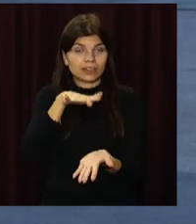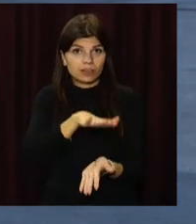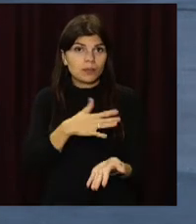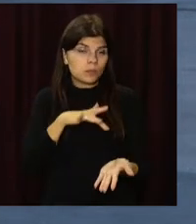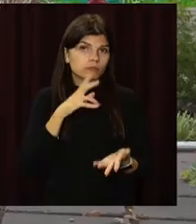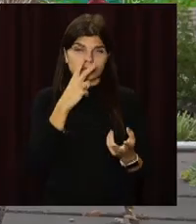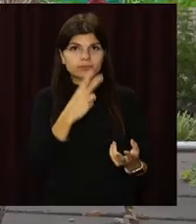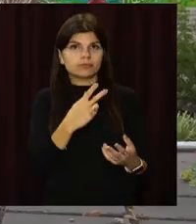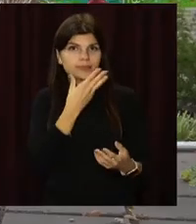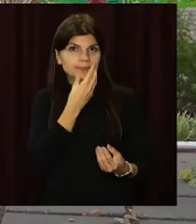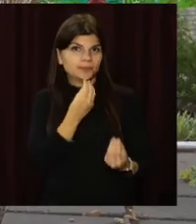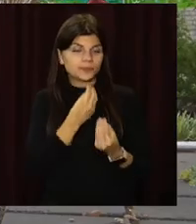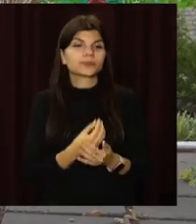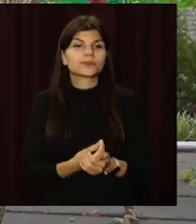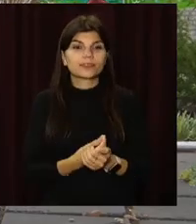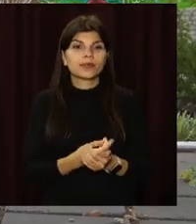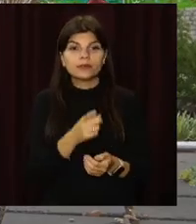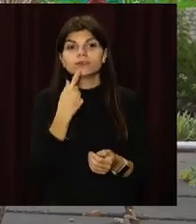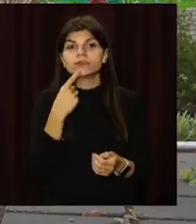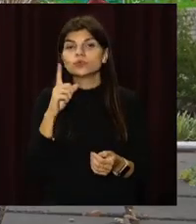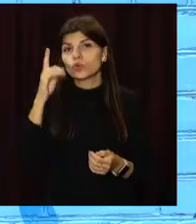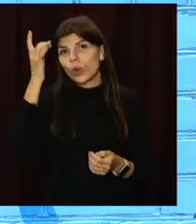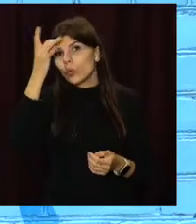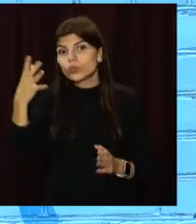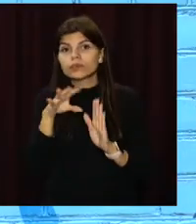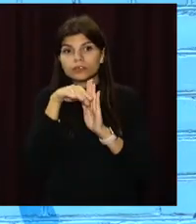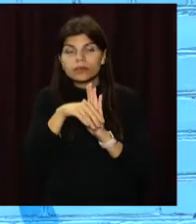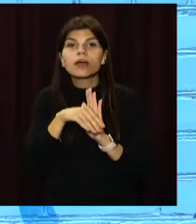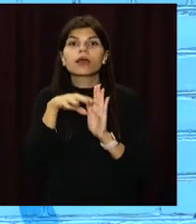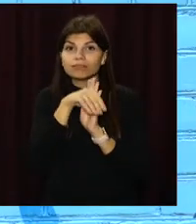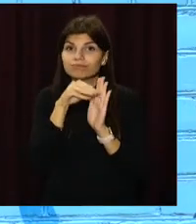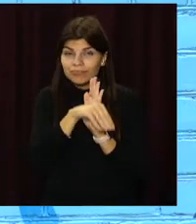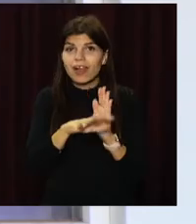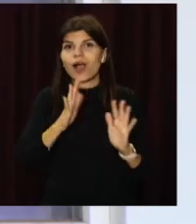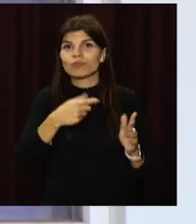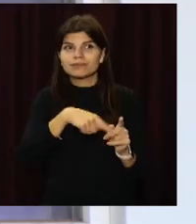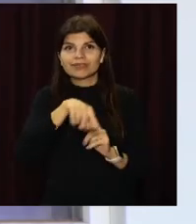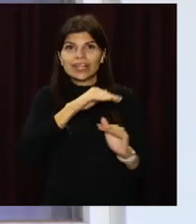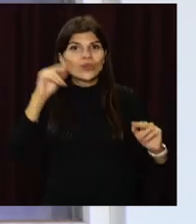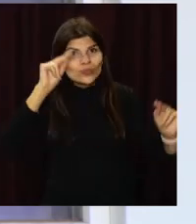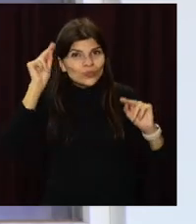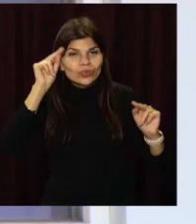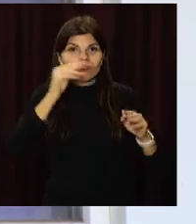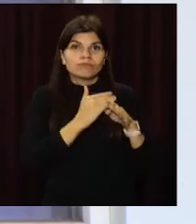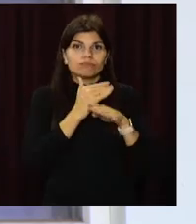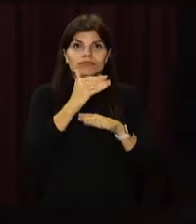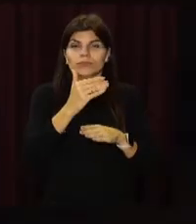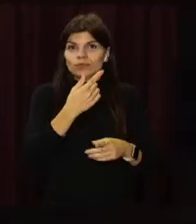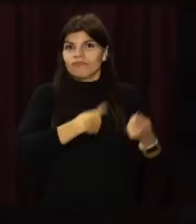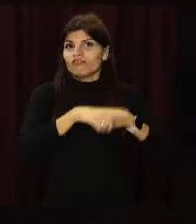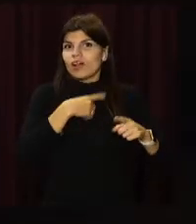прекрасною нашого села. У громаді переконані, інвестиції в культуру повернуться творчими здобутками. Серед адресатів допомоги –